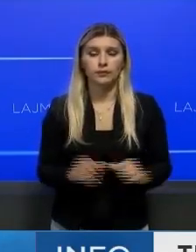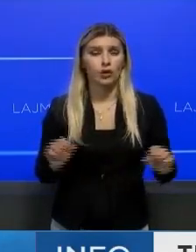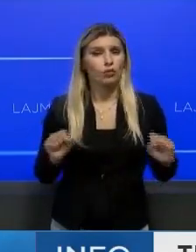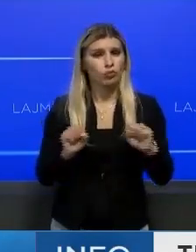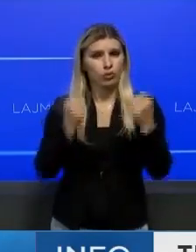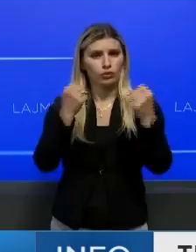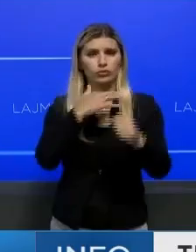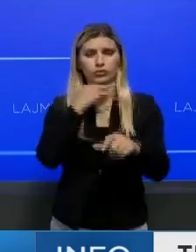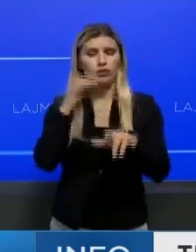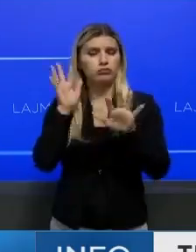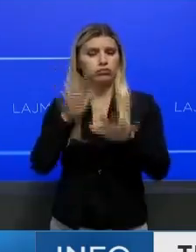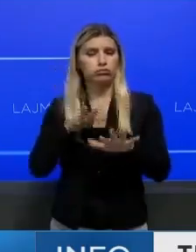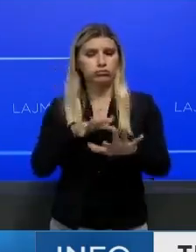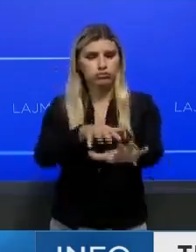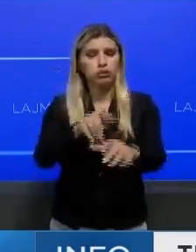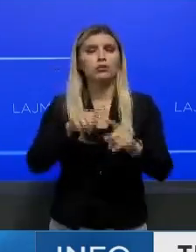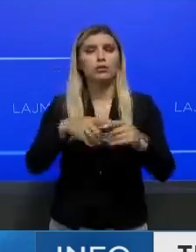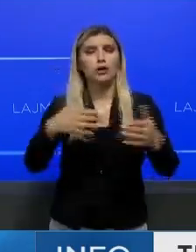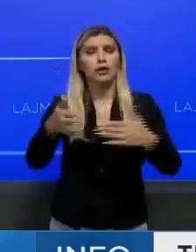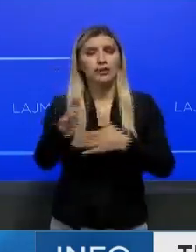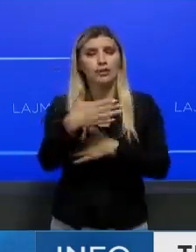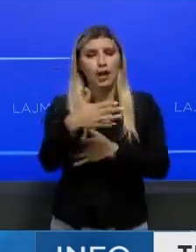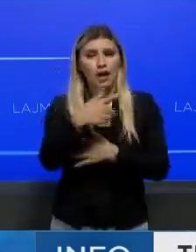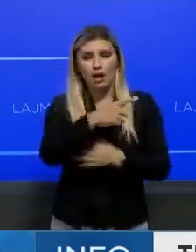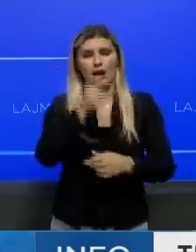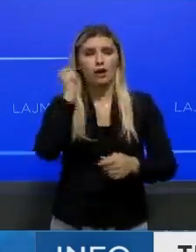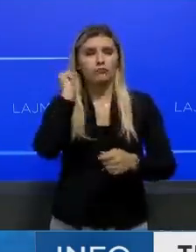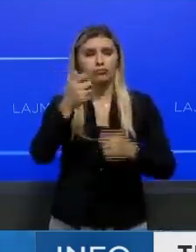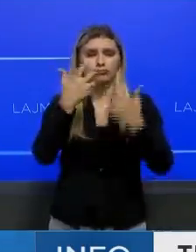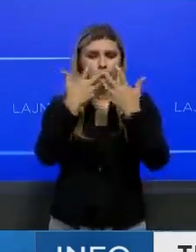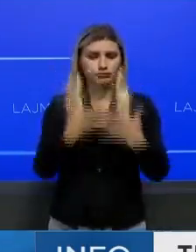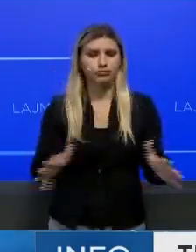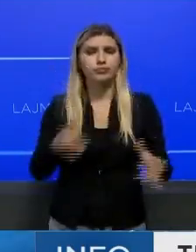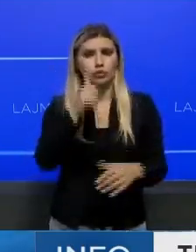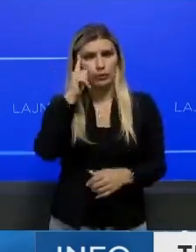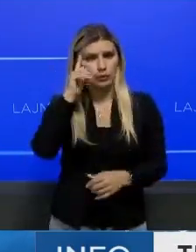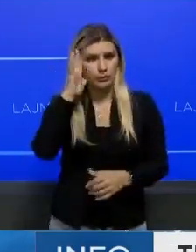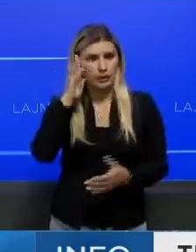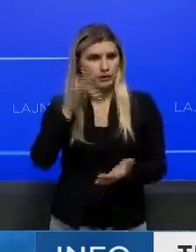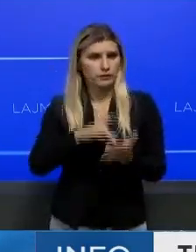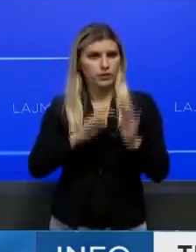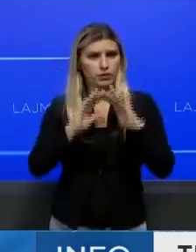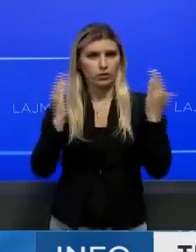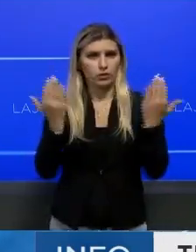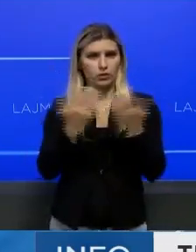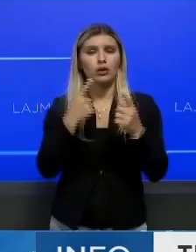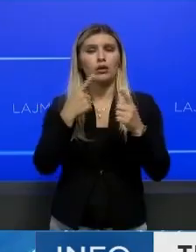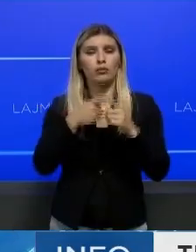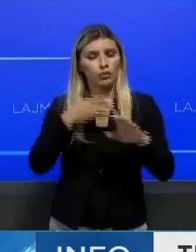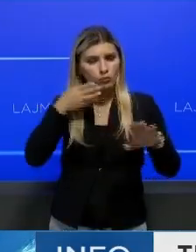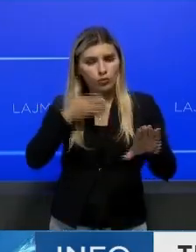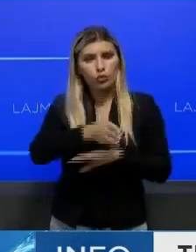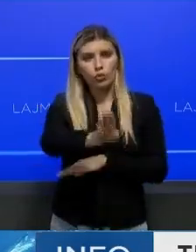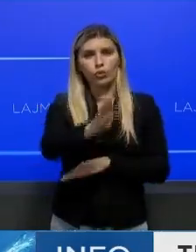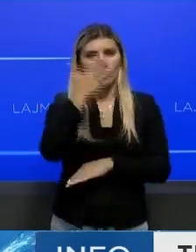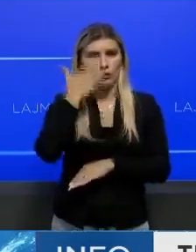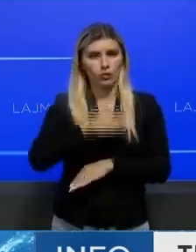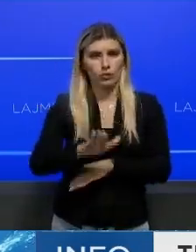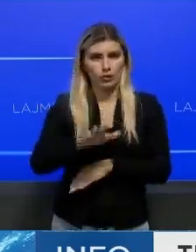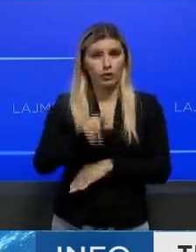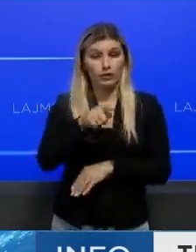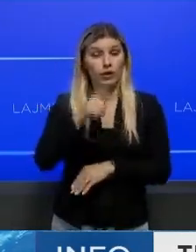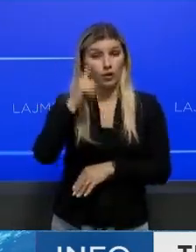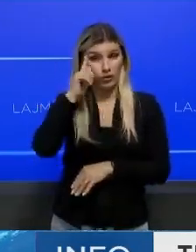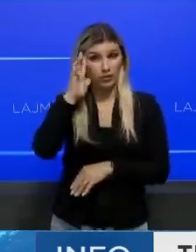Protestuesit kam thyrë portat e ndërtesës së kryeministrit të Shri Lankës dhe kam vërshuar në ambientet e brendshme, dërsa këj